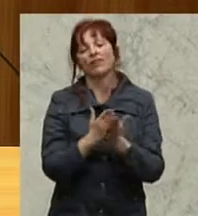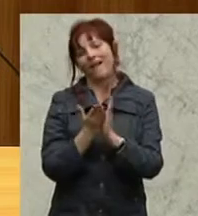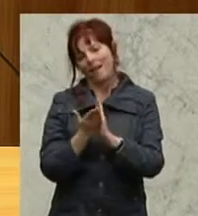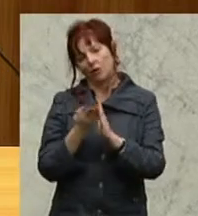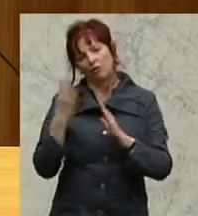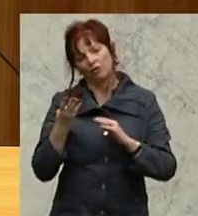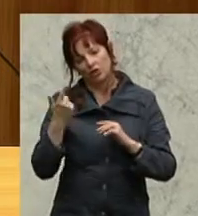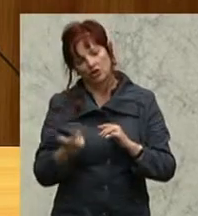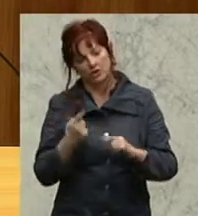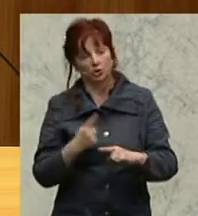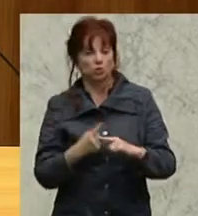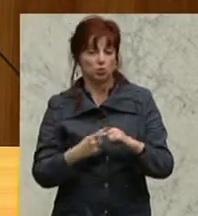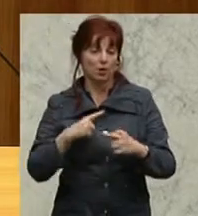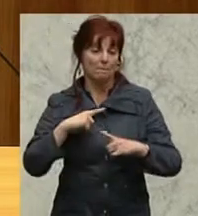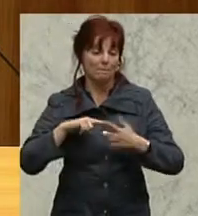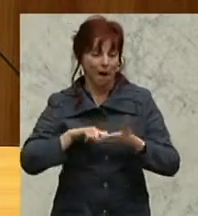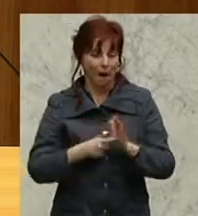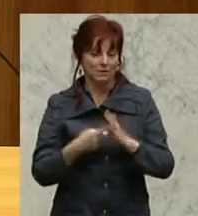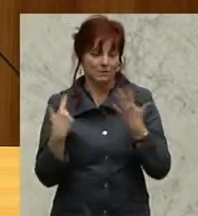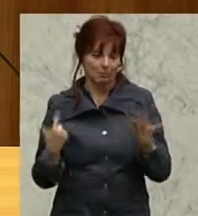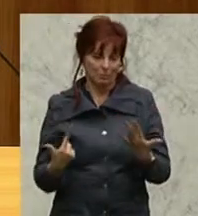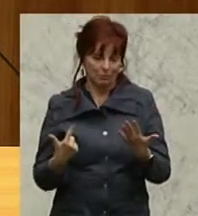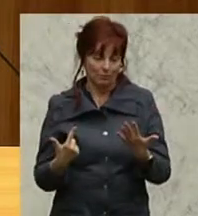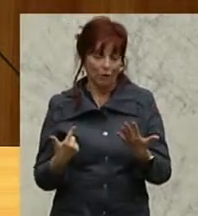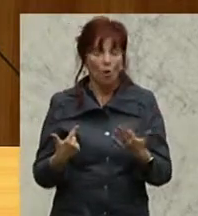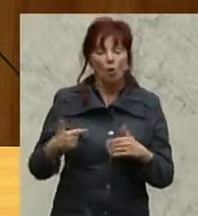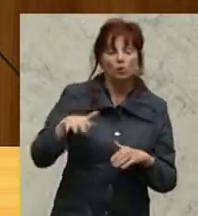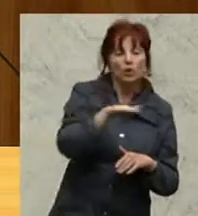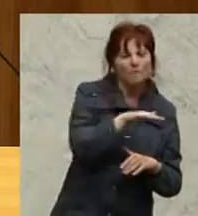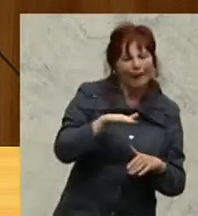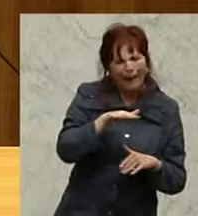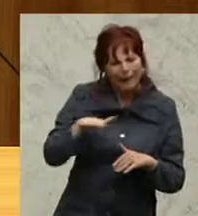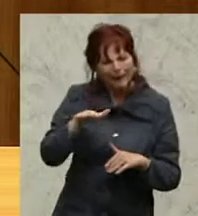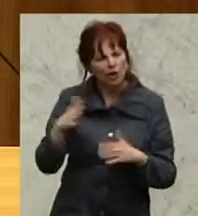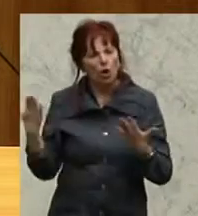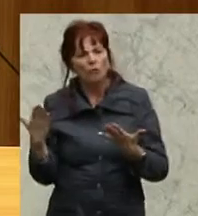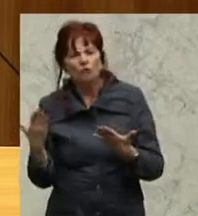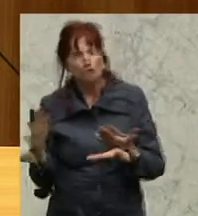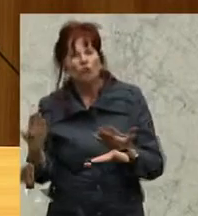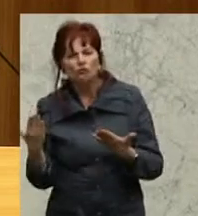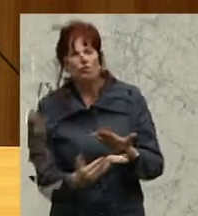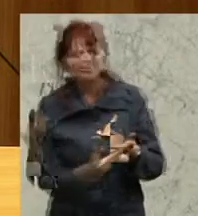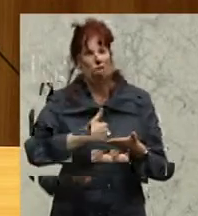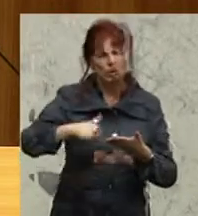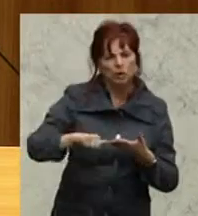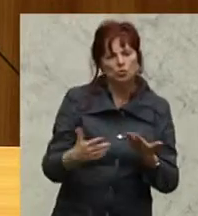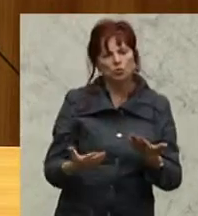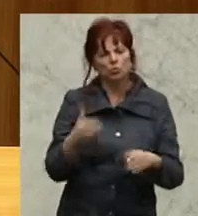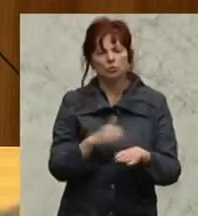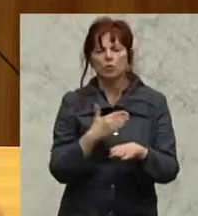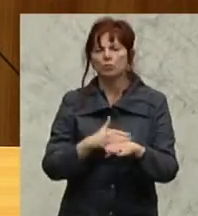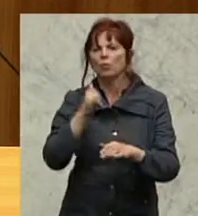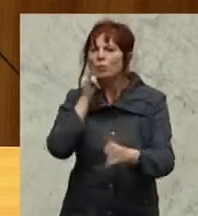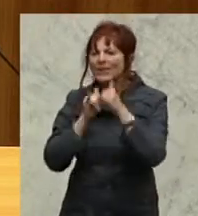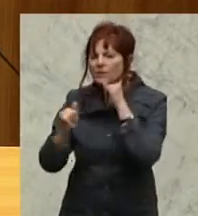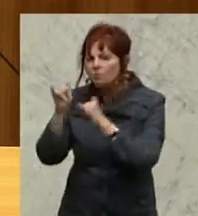Bereichen, in jenen Bereichen, wo ja zusätzliches Einnahmen lukrieren kann, wie im Tourismus, ja, da habe ich ja